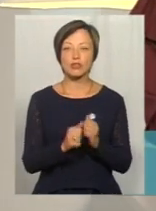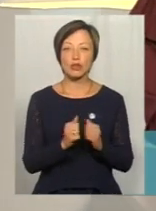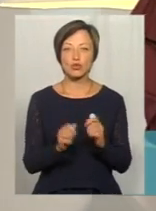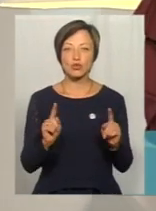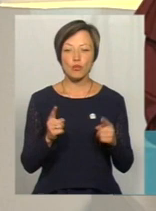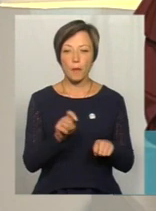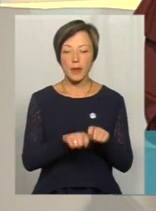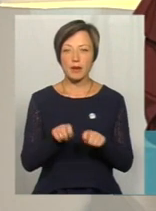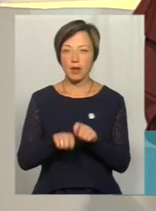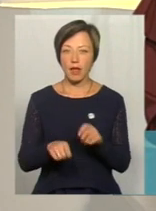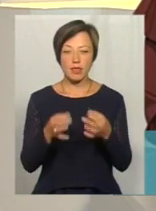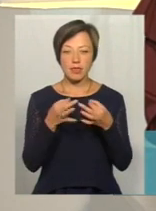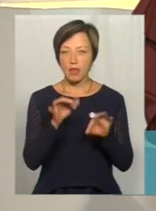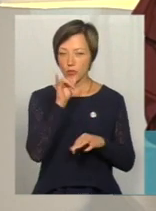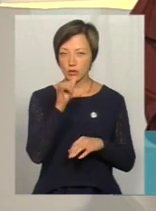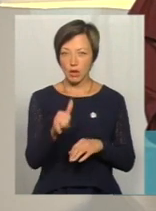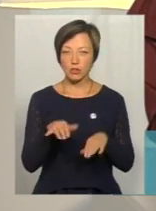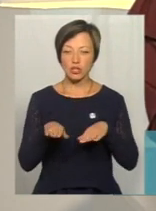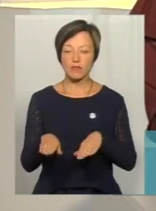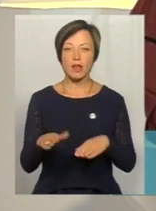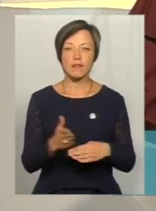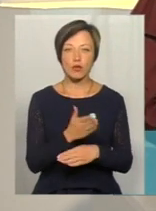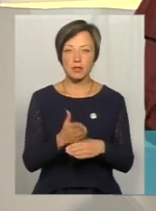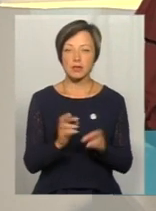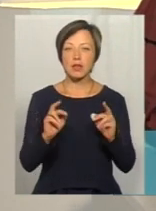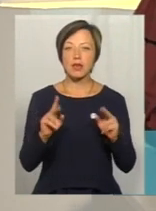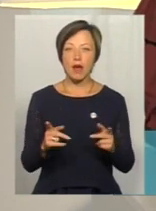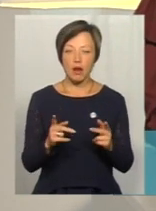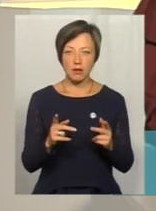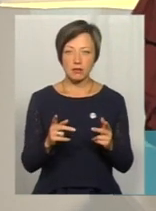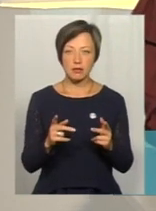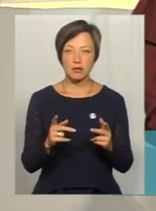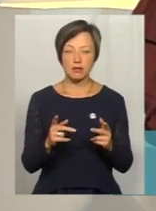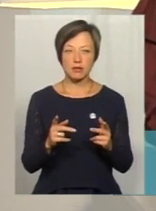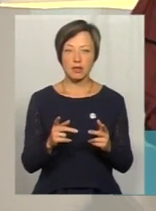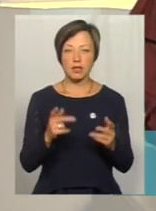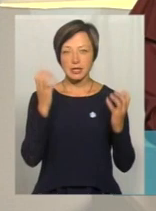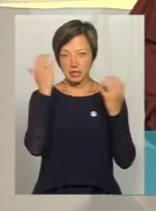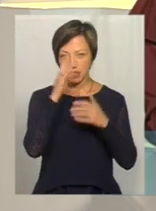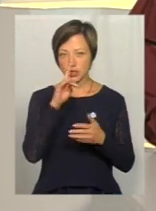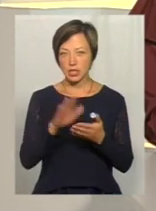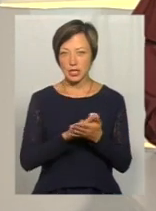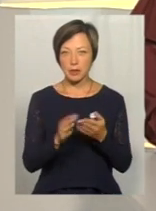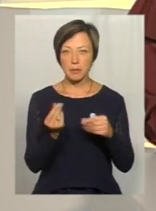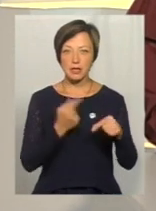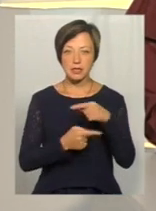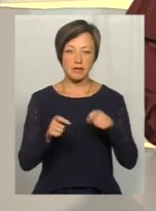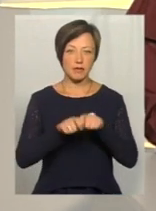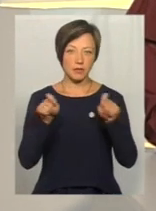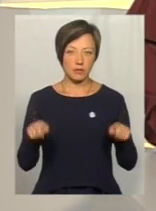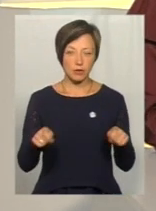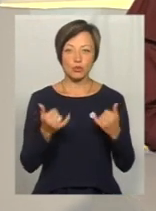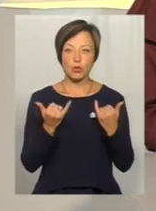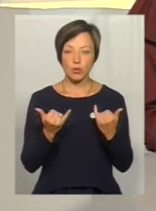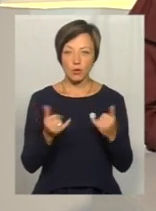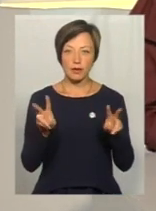чому перевіряльників не пускають на швейне виробництво і як значною мірою зашитий бізнес? Виходить із тіні. Про це нині